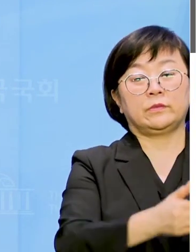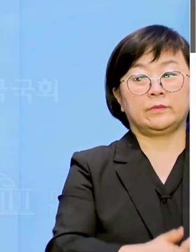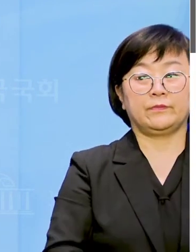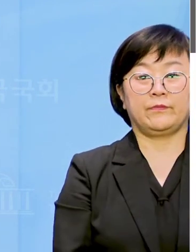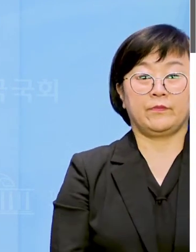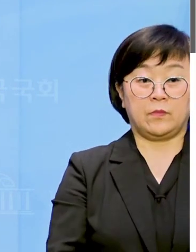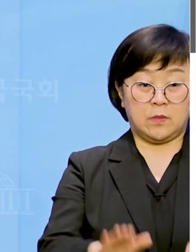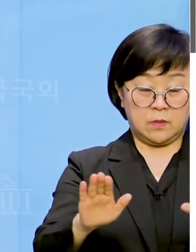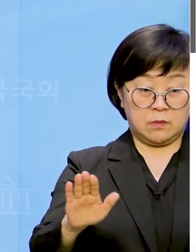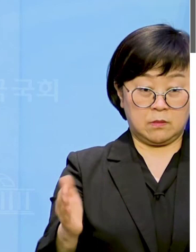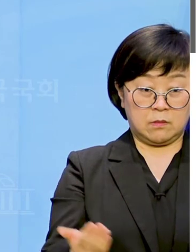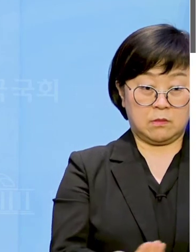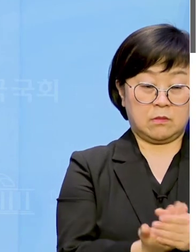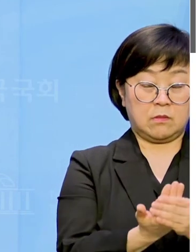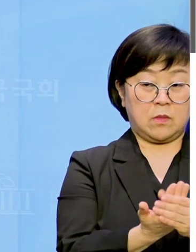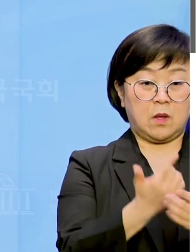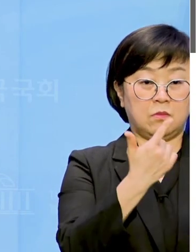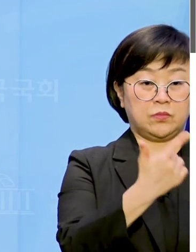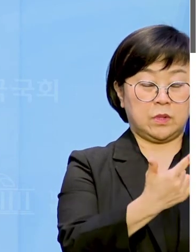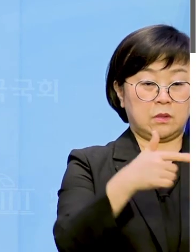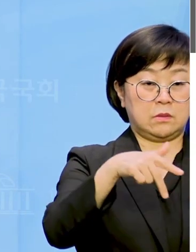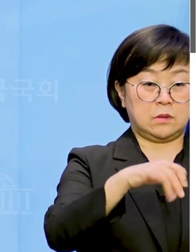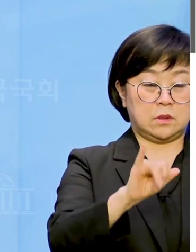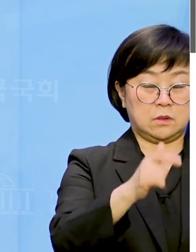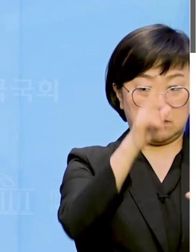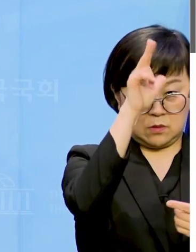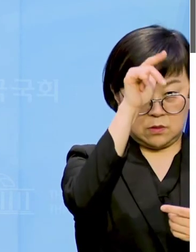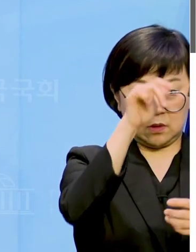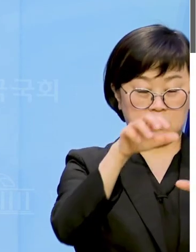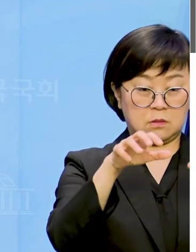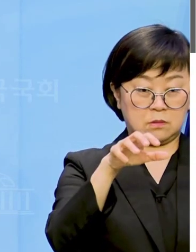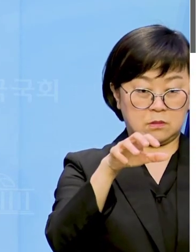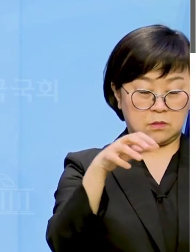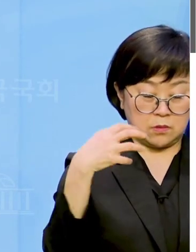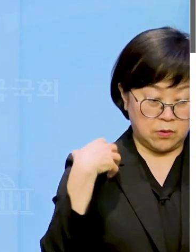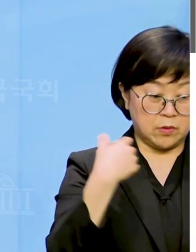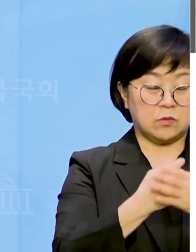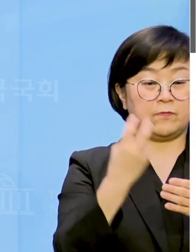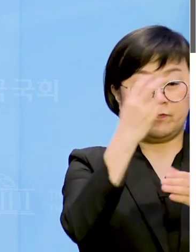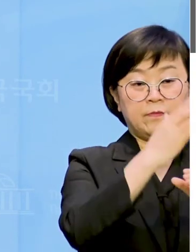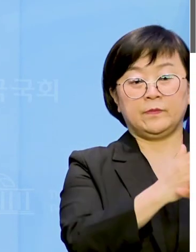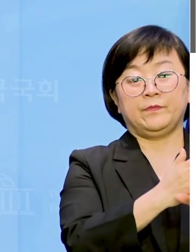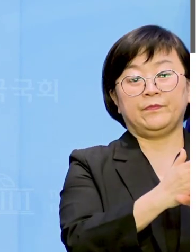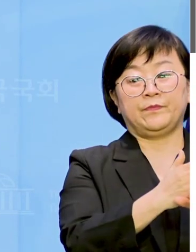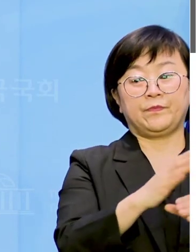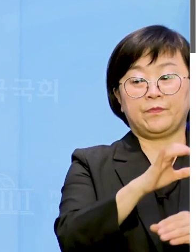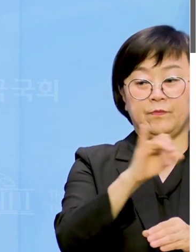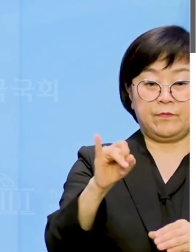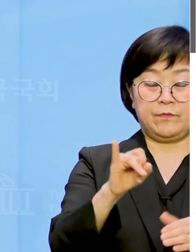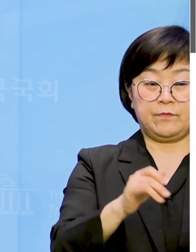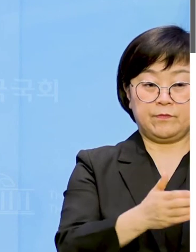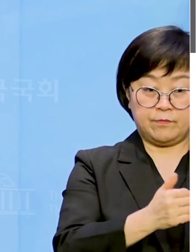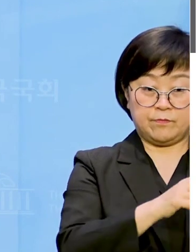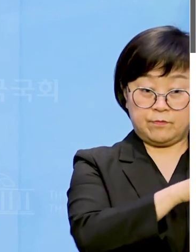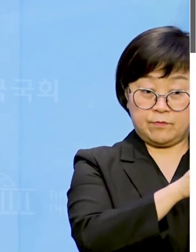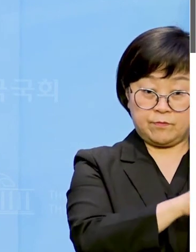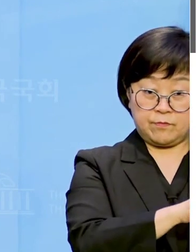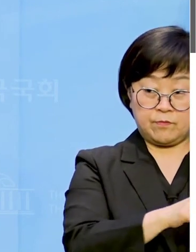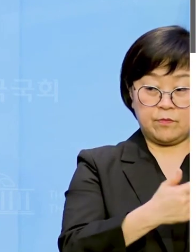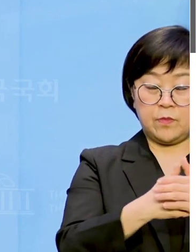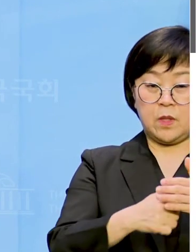현재 이 사건은 부산진경찰서 지능범죄팀에서 수사 중이며 이종혁 예비후보는